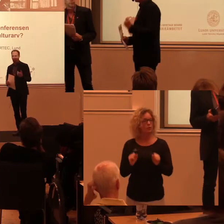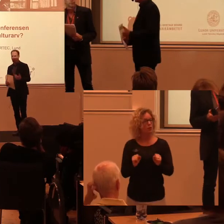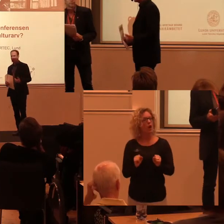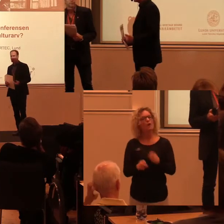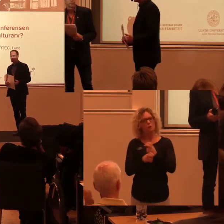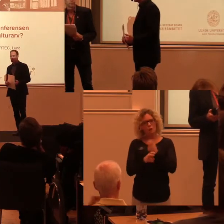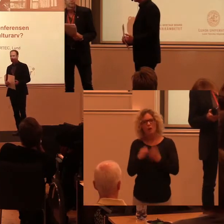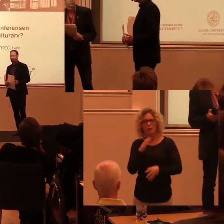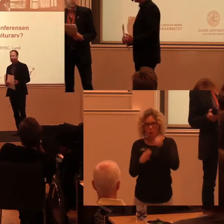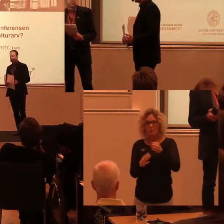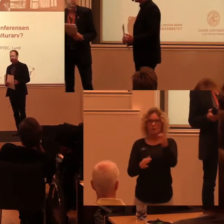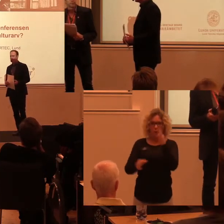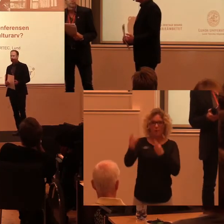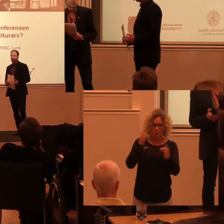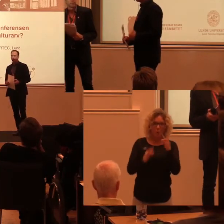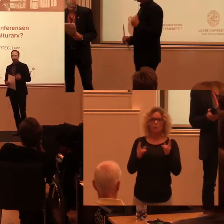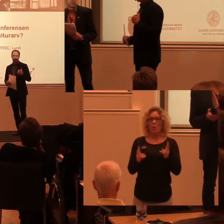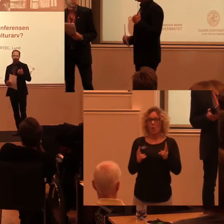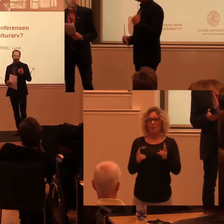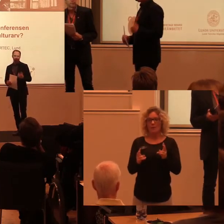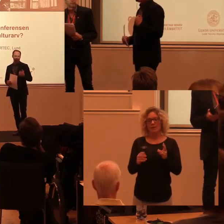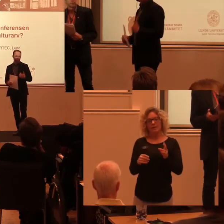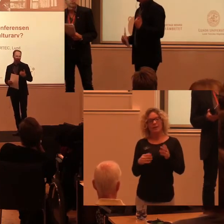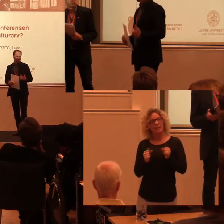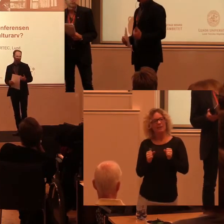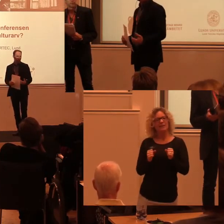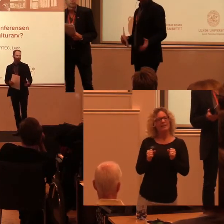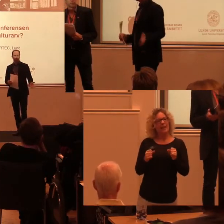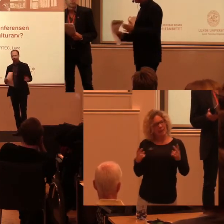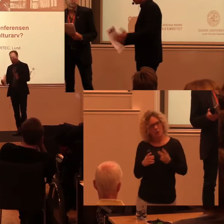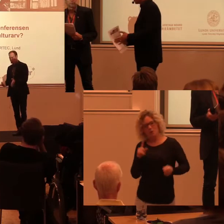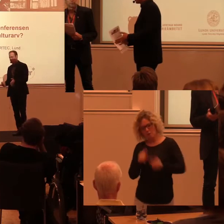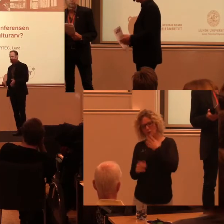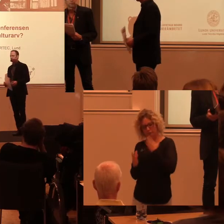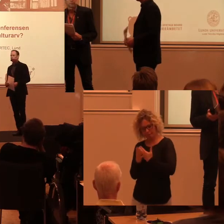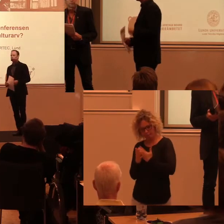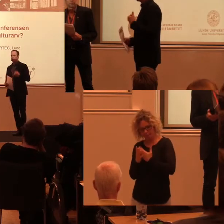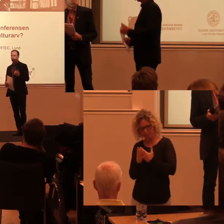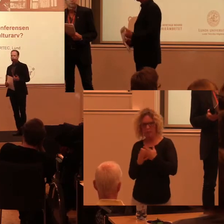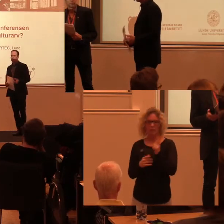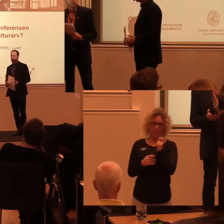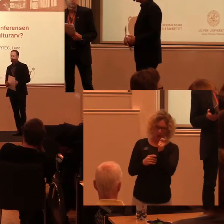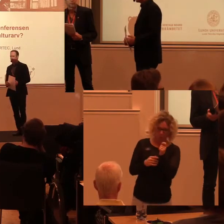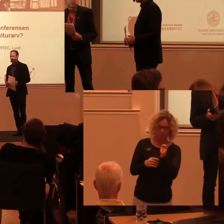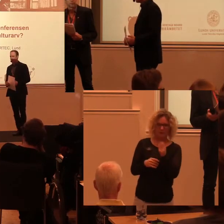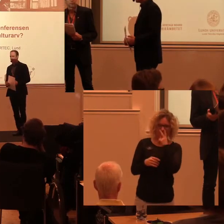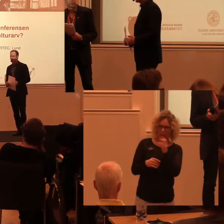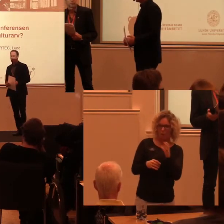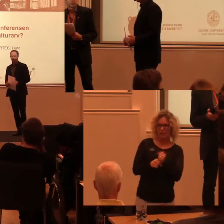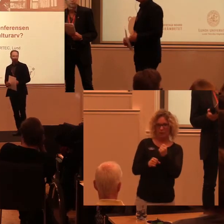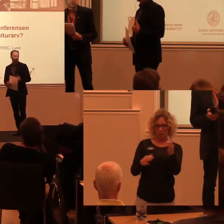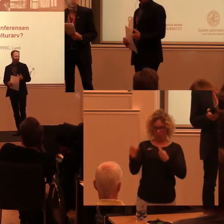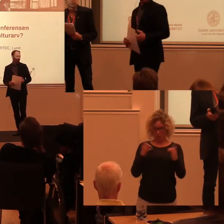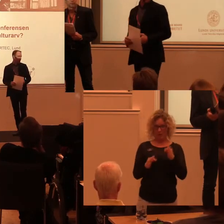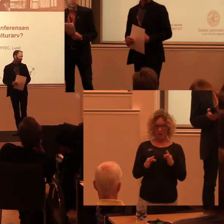så många frågor vi kan under tiden. Men vi kommer försöka låta talarna köra och sen hinna med en paus där man hinner med någon fråga.